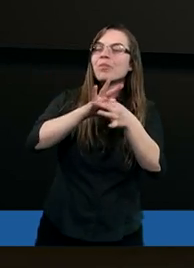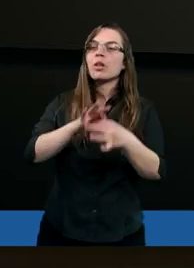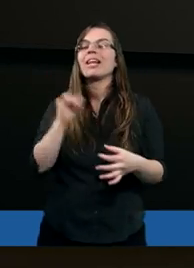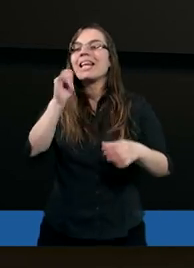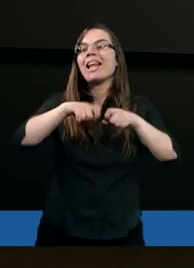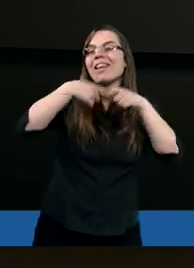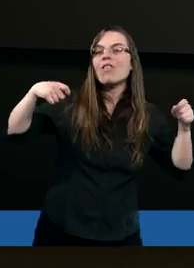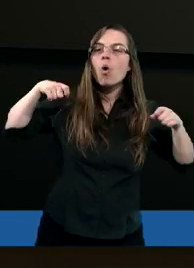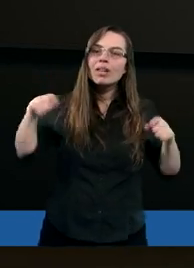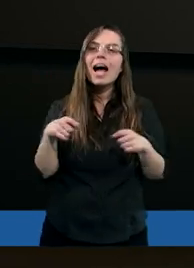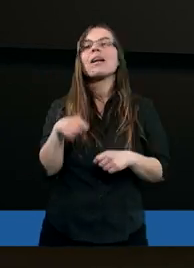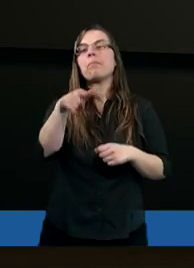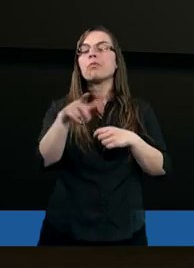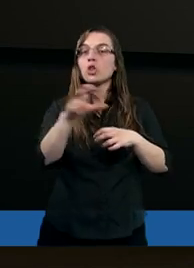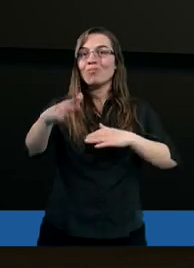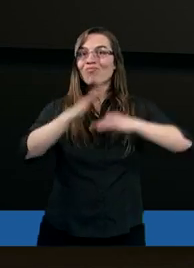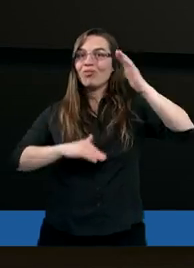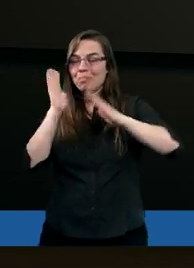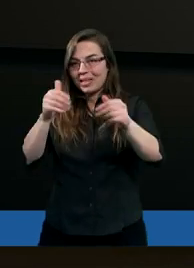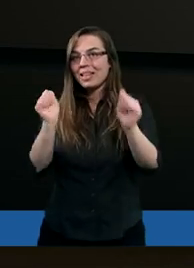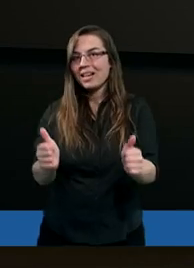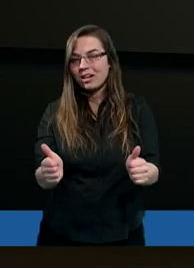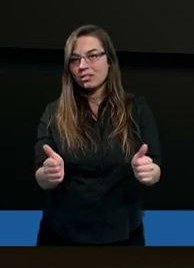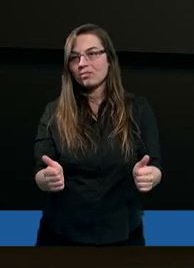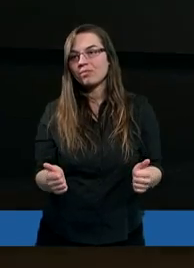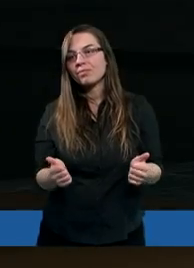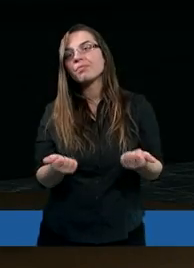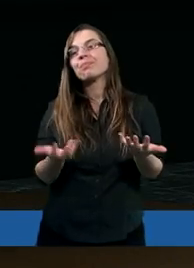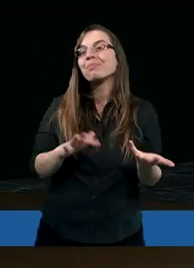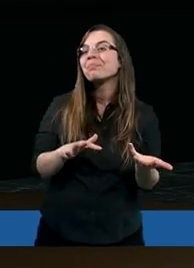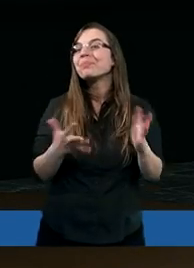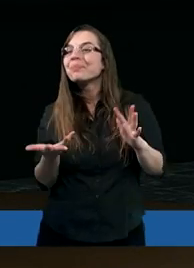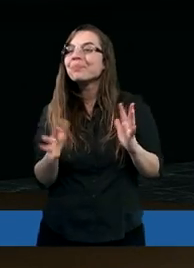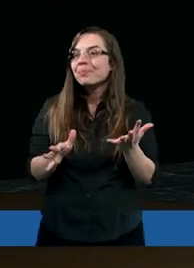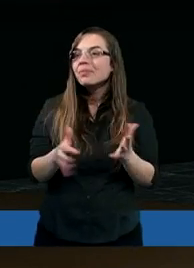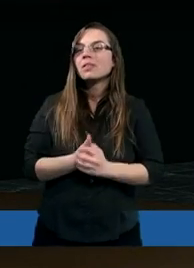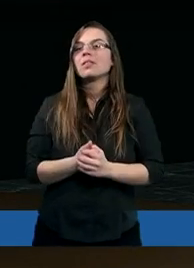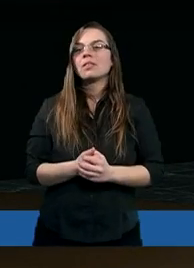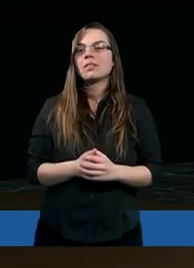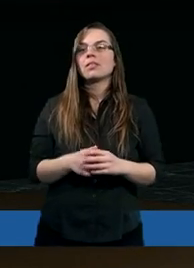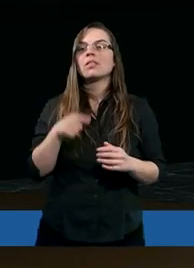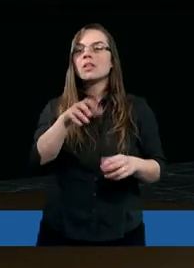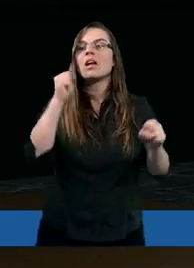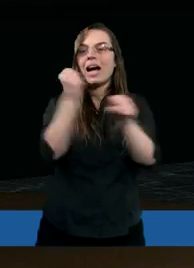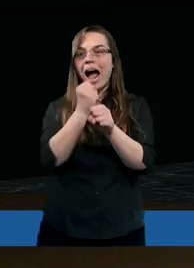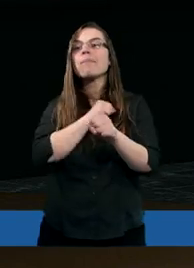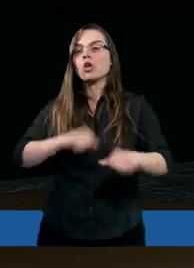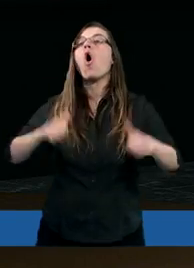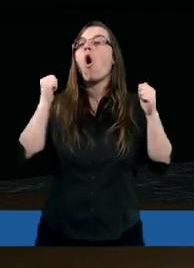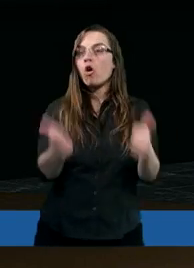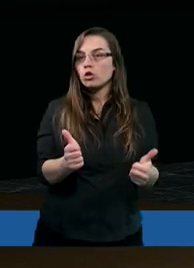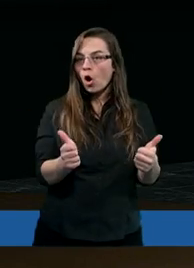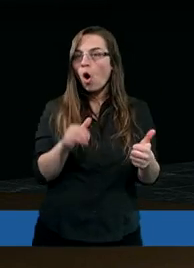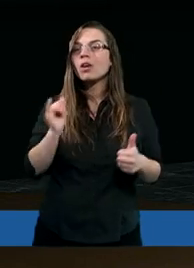związana, to czy ten budynek będzie stał? Leci wszystko. Kamień się ostoi.